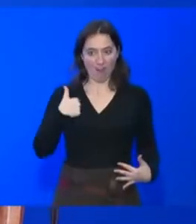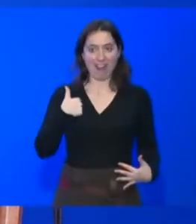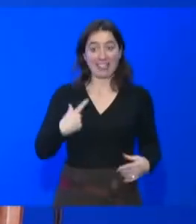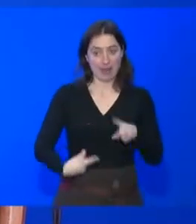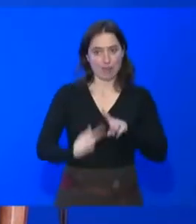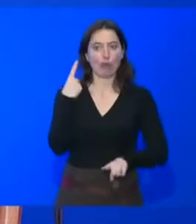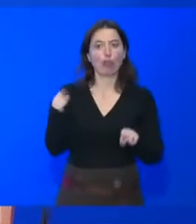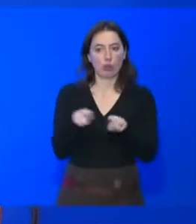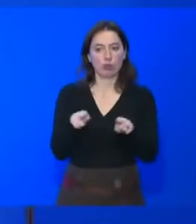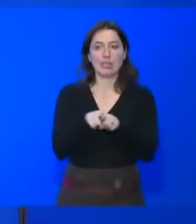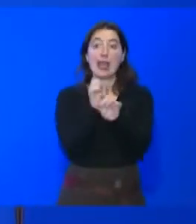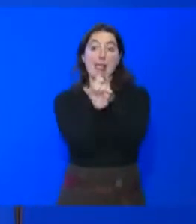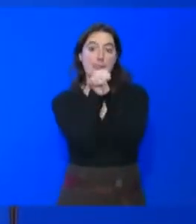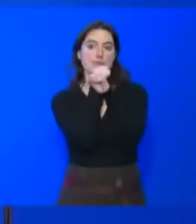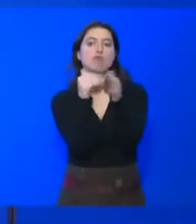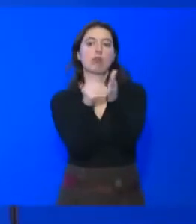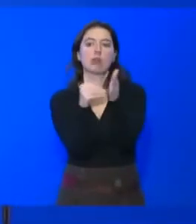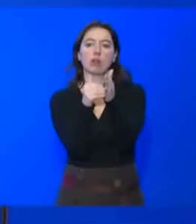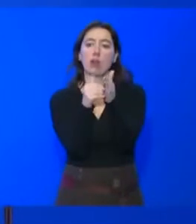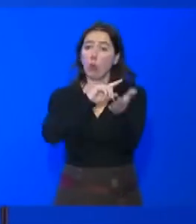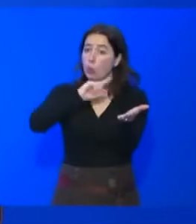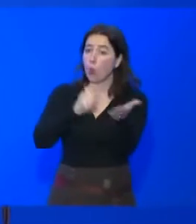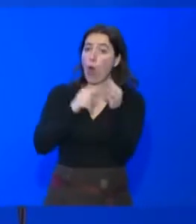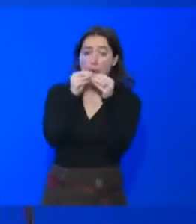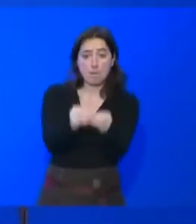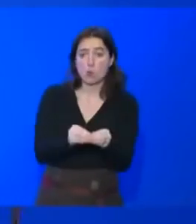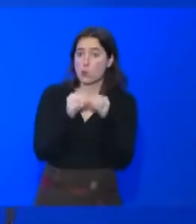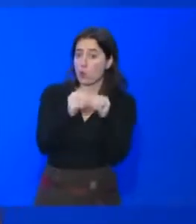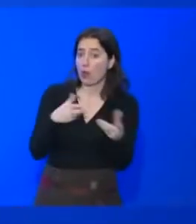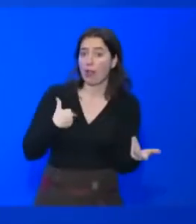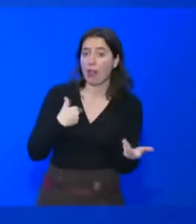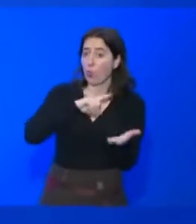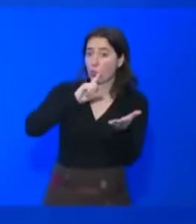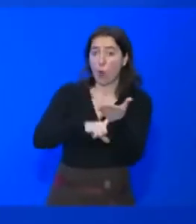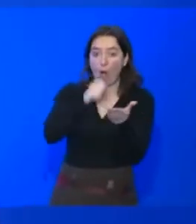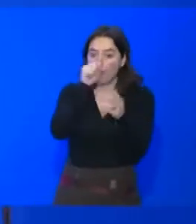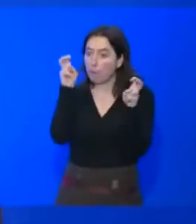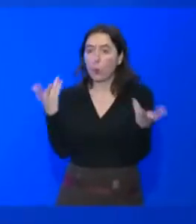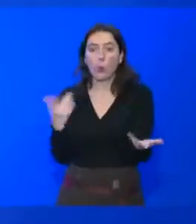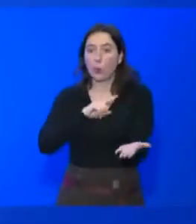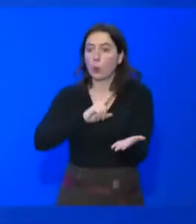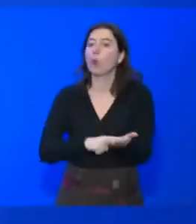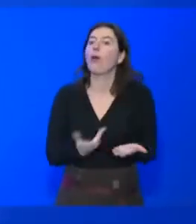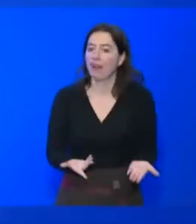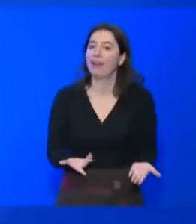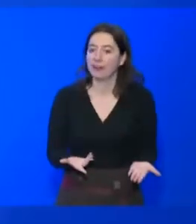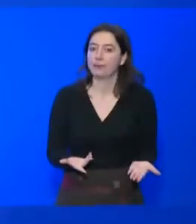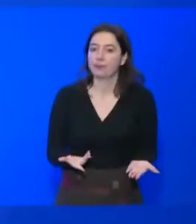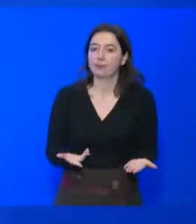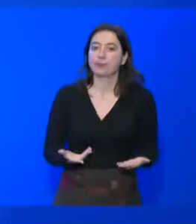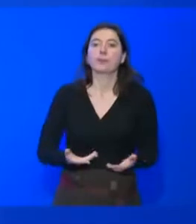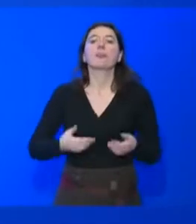tabou que nous ayons droit à l'amour. Ça gêne encore. Alors, comme j'étais toujours frustrée de n'aborder que des pans